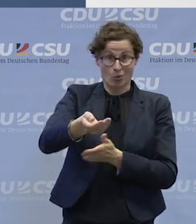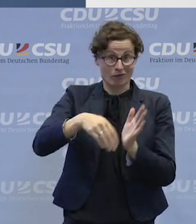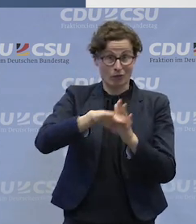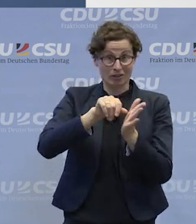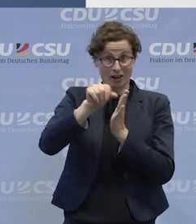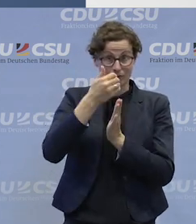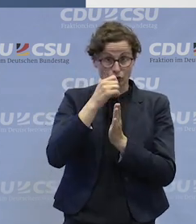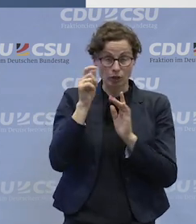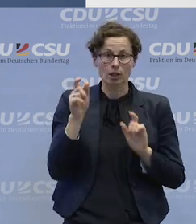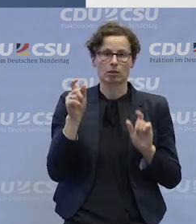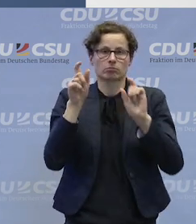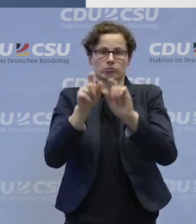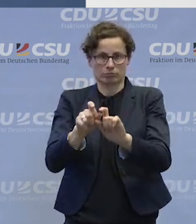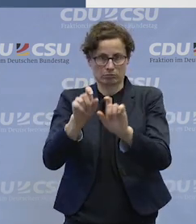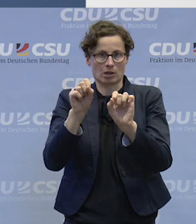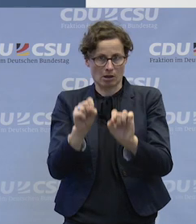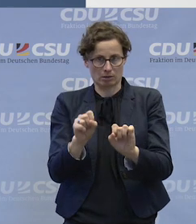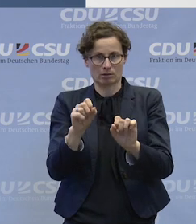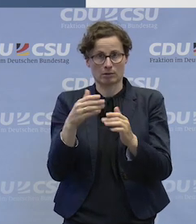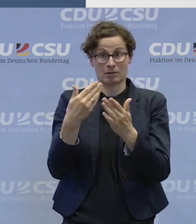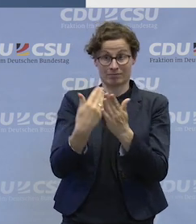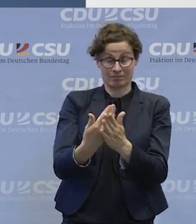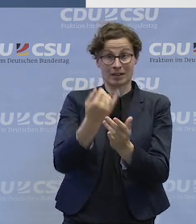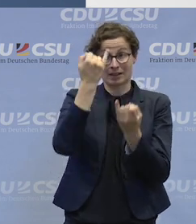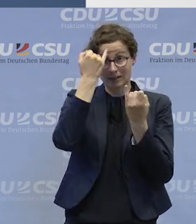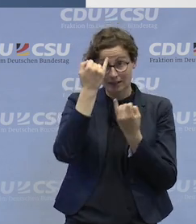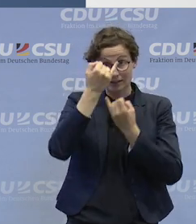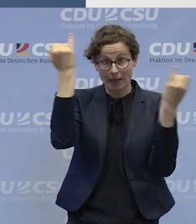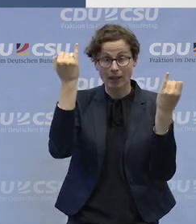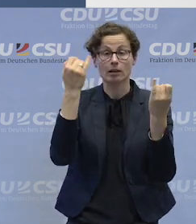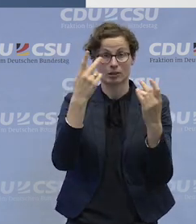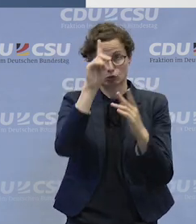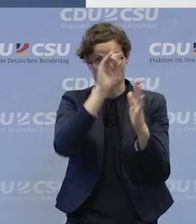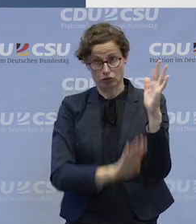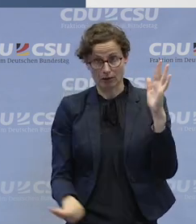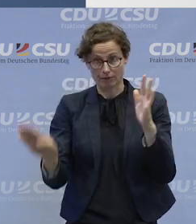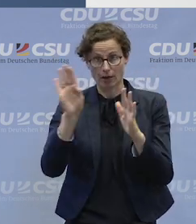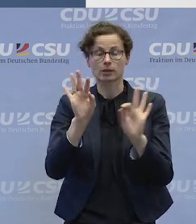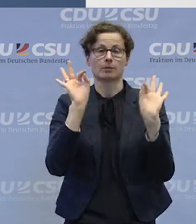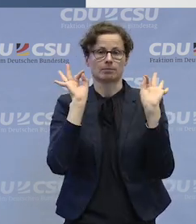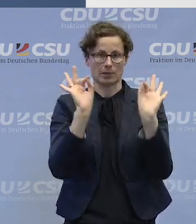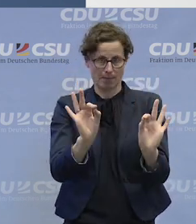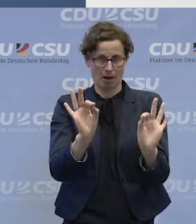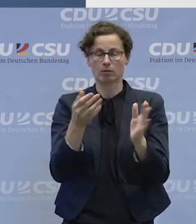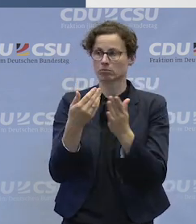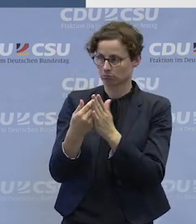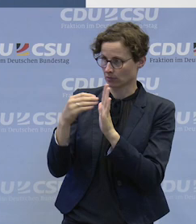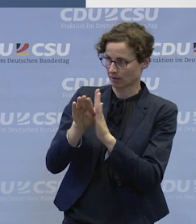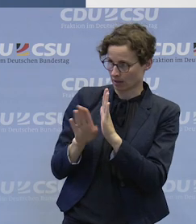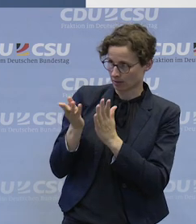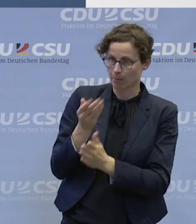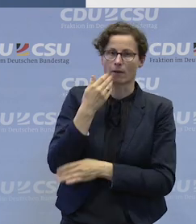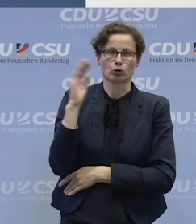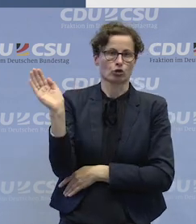wirklich den Gesetzgeber an der Stelle loben, weil es einer weiteren